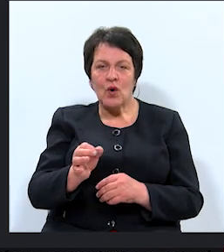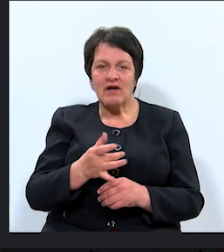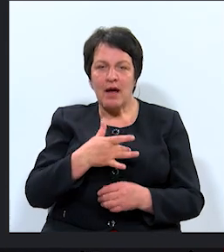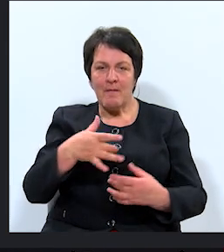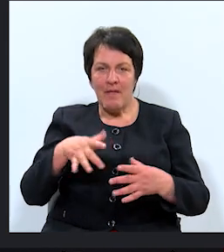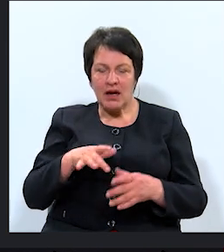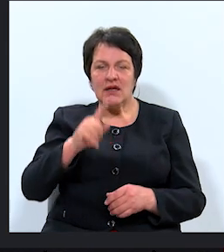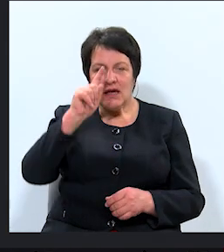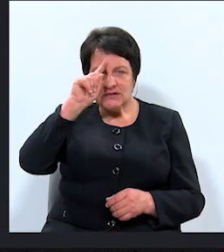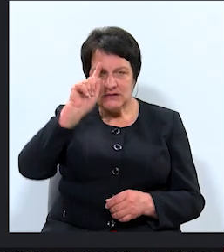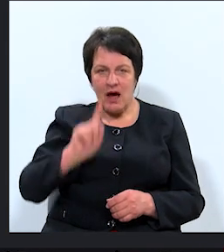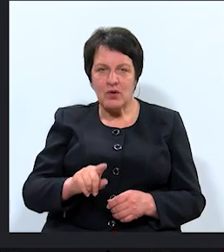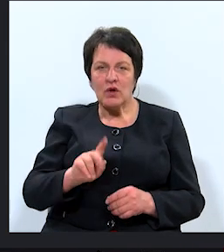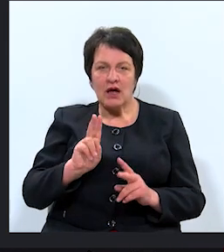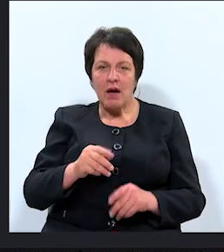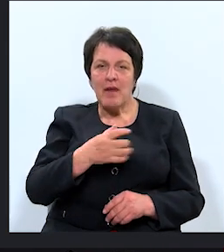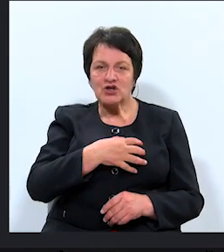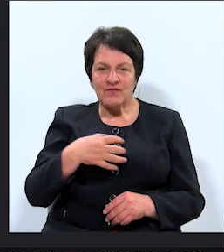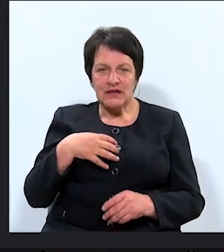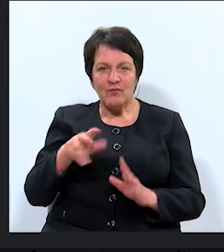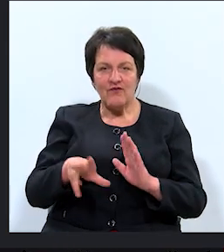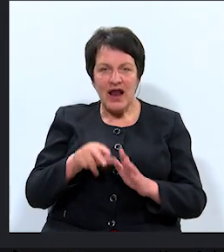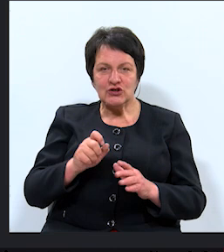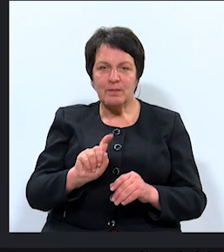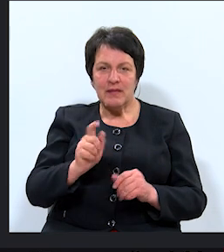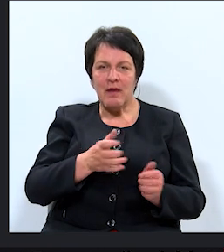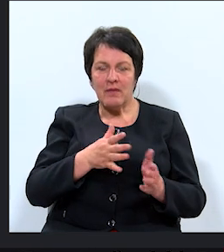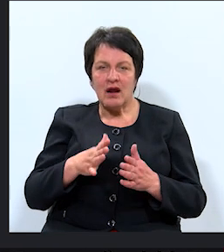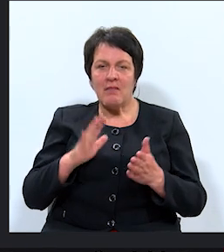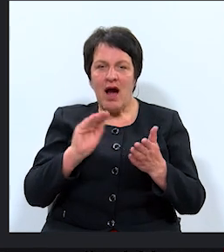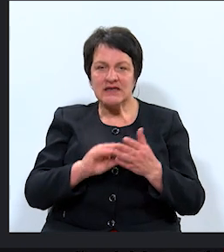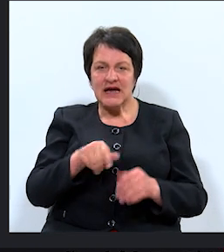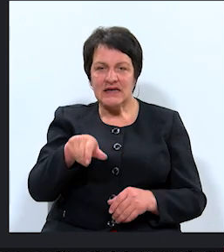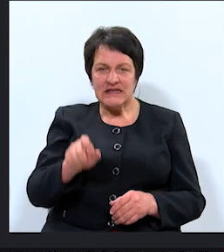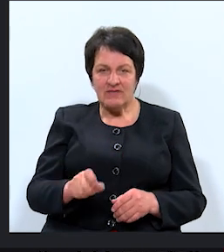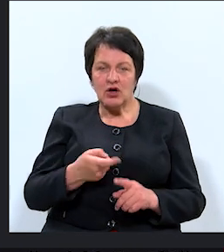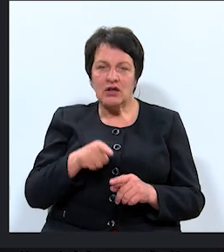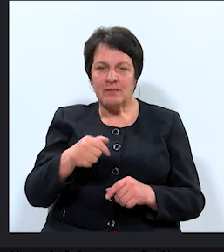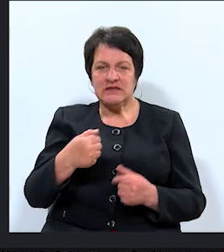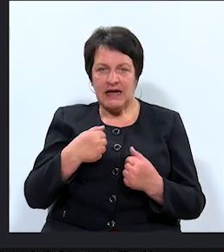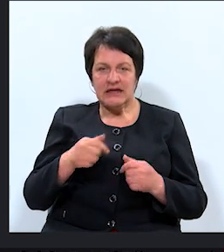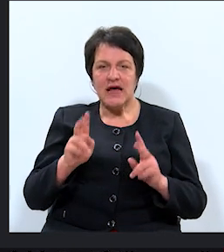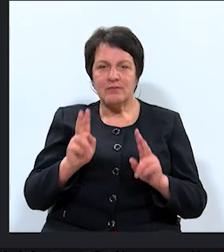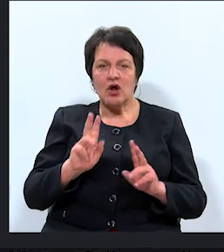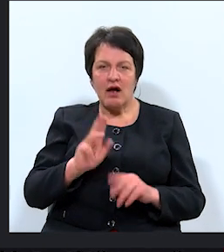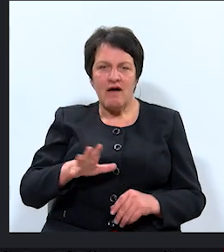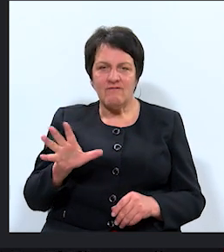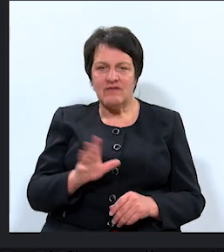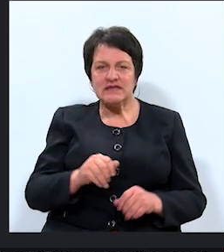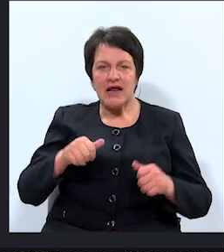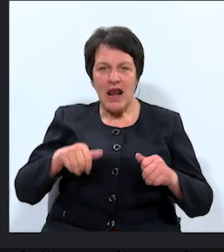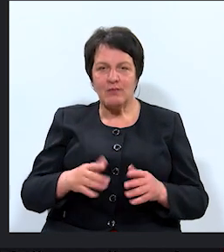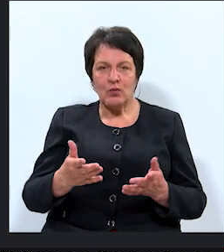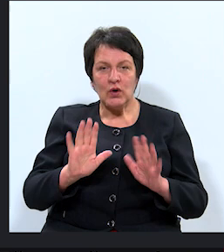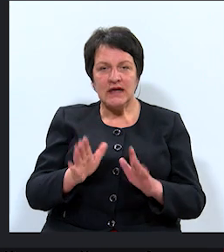partija saprot, ka pašvaldību vēlēšanas pirmām kārtām aizskarta cilvēku. Tāpēc es apsolu, ka visi lēmumi,